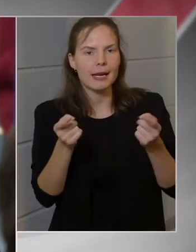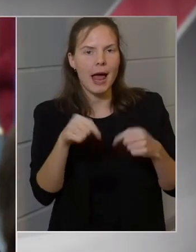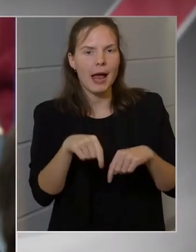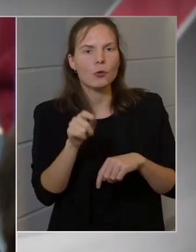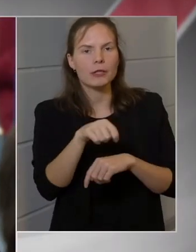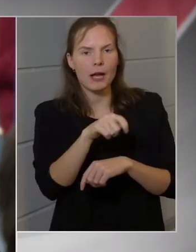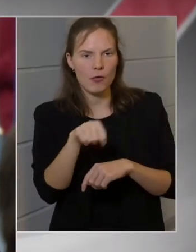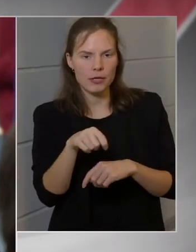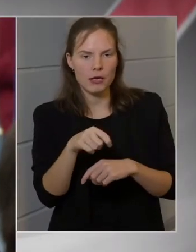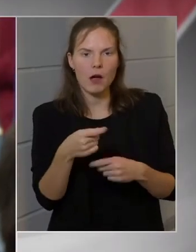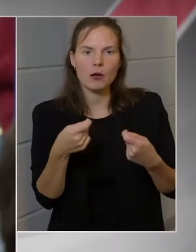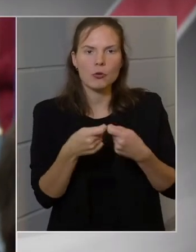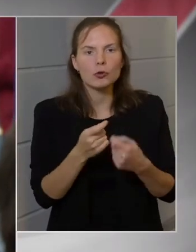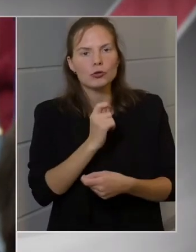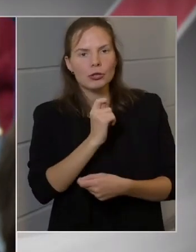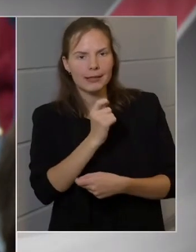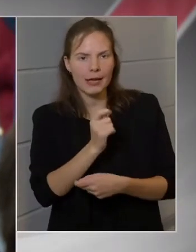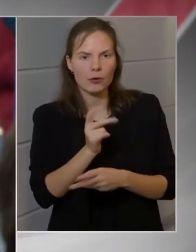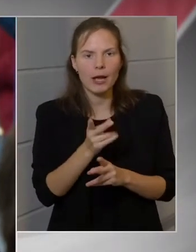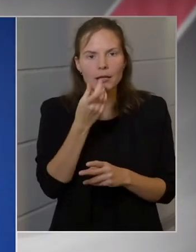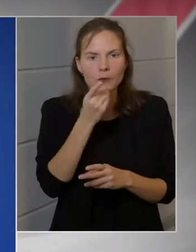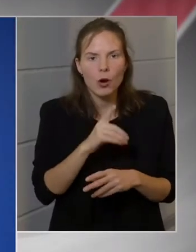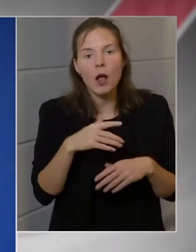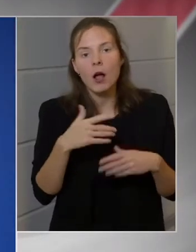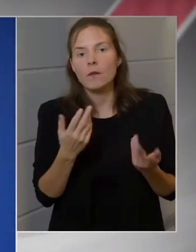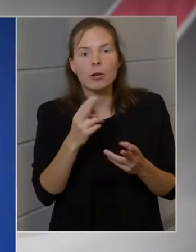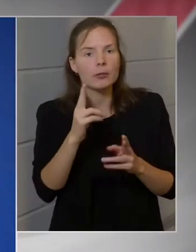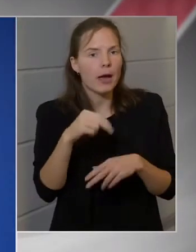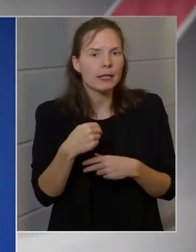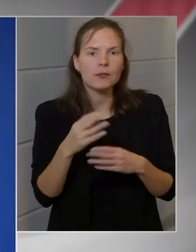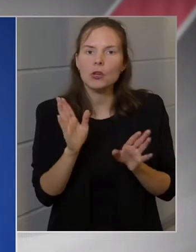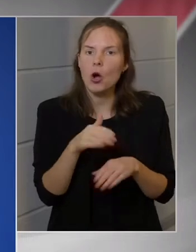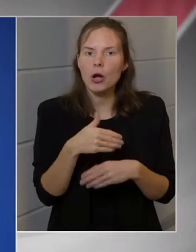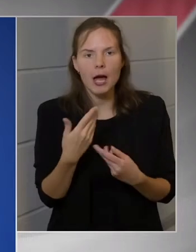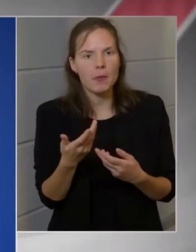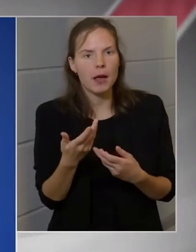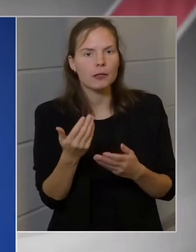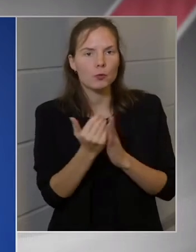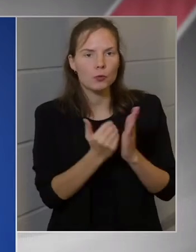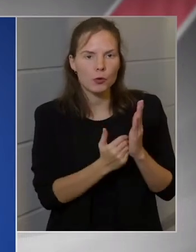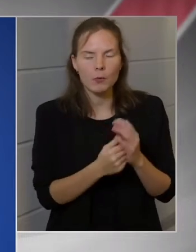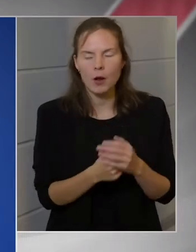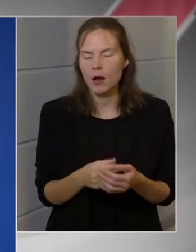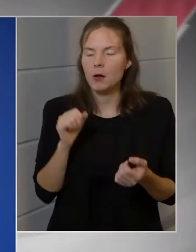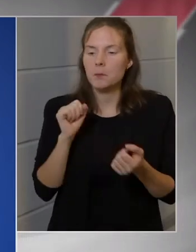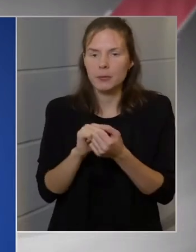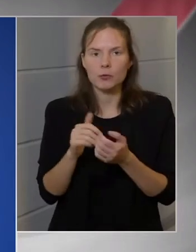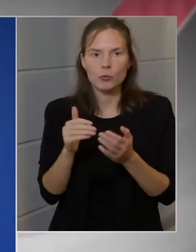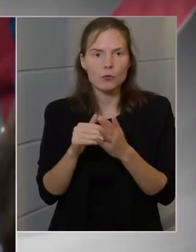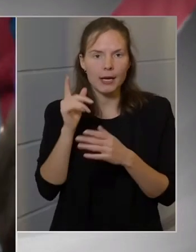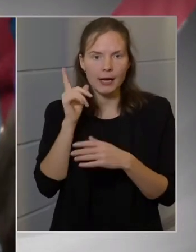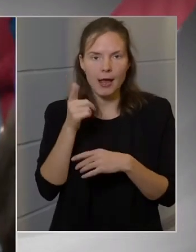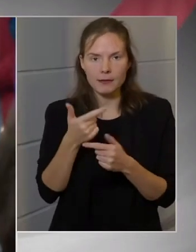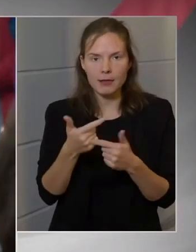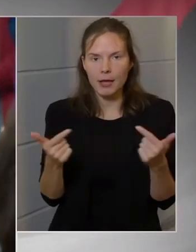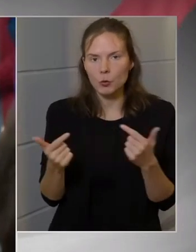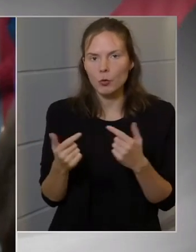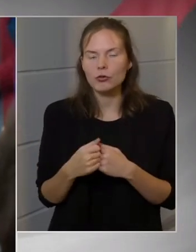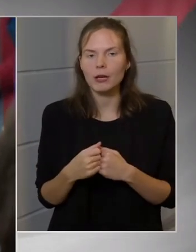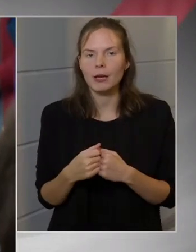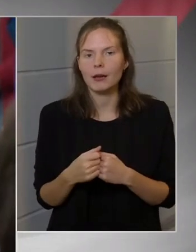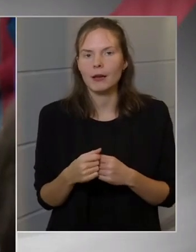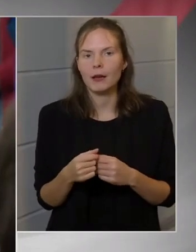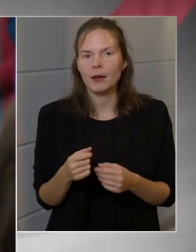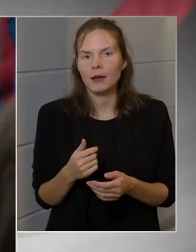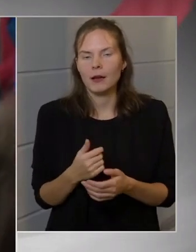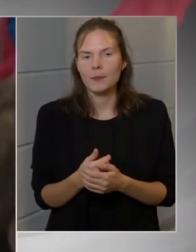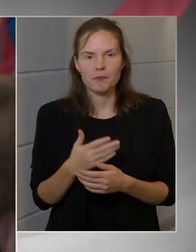interjút készíteni, vagy egyáltalán behívni bármelyik műsorba? Bizony, erre még lesz lehetőség. De azt semiképpen nem gondolom,